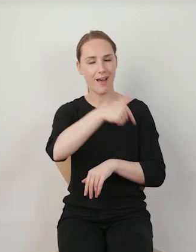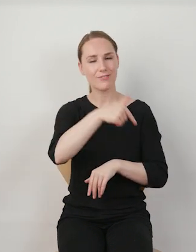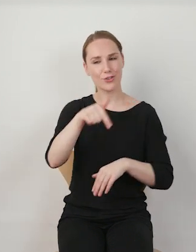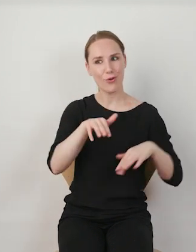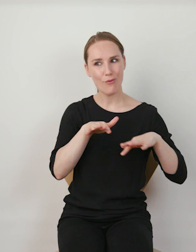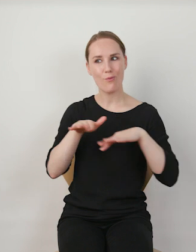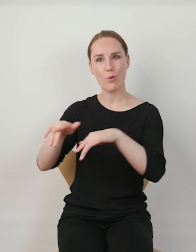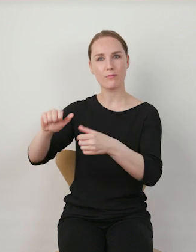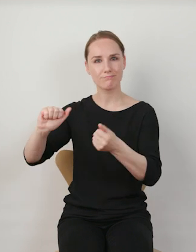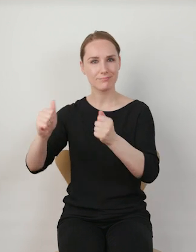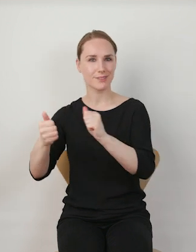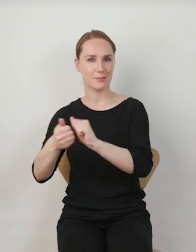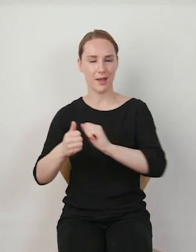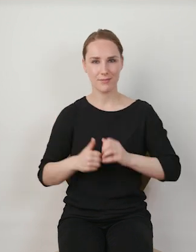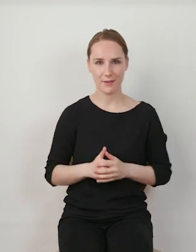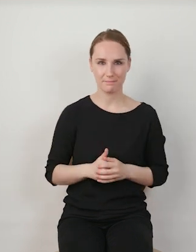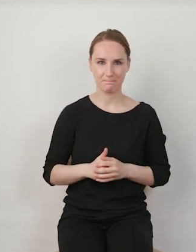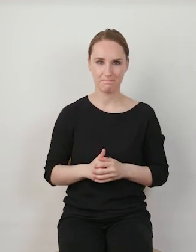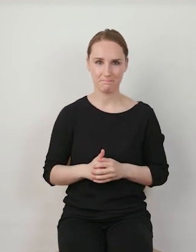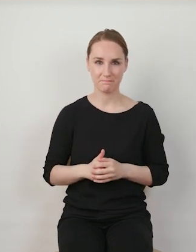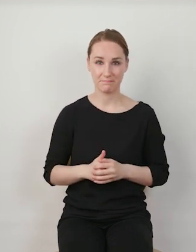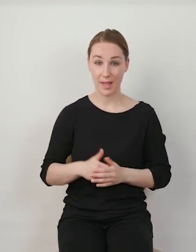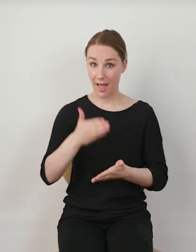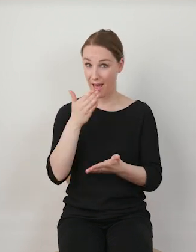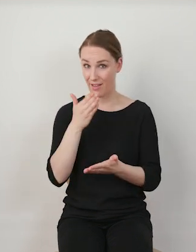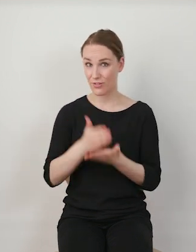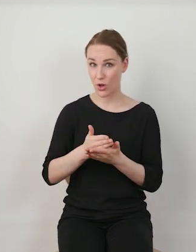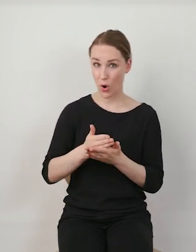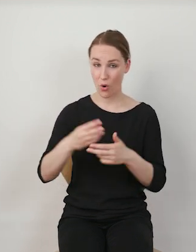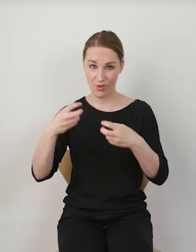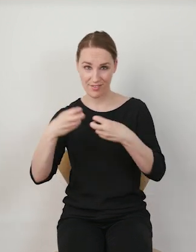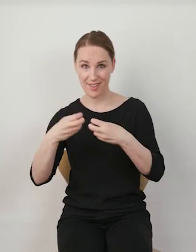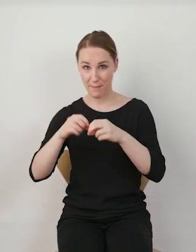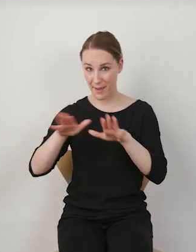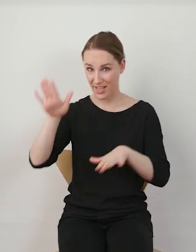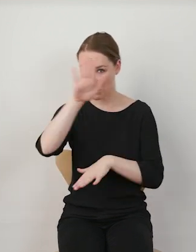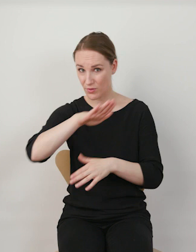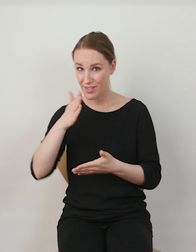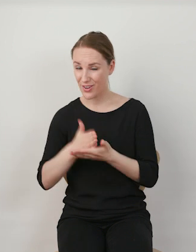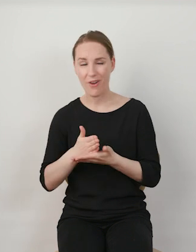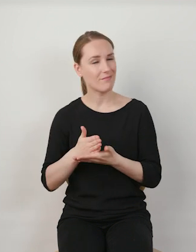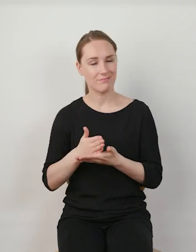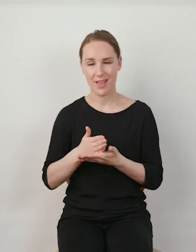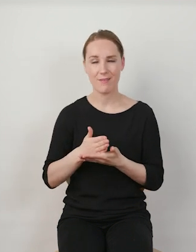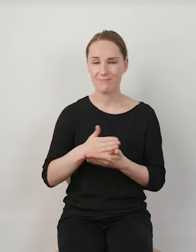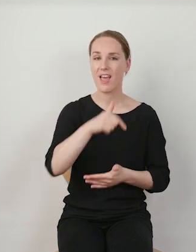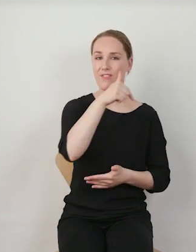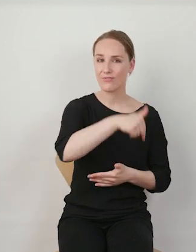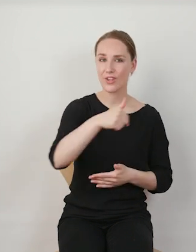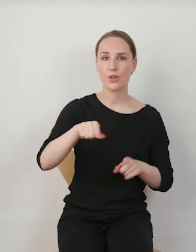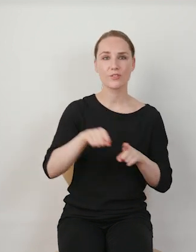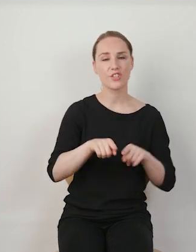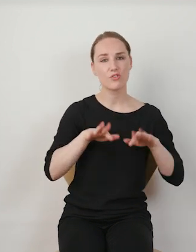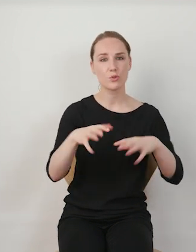TikTokiem. Ale nie tylko serwisy społecznościowe, ponieważ TikTok przenika nam również w tę sferę